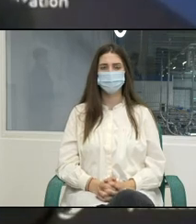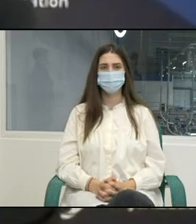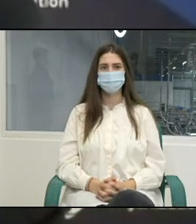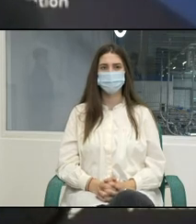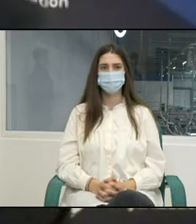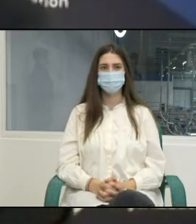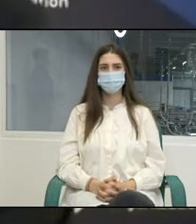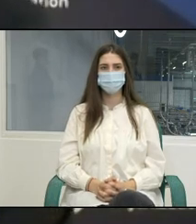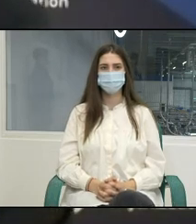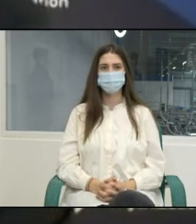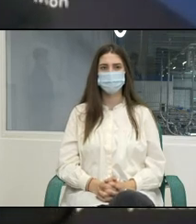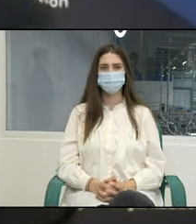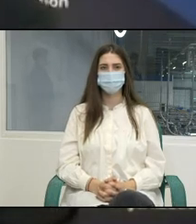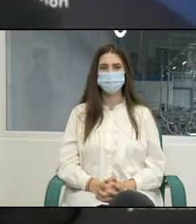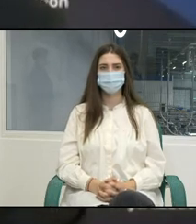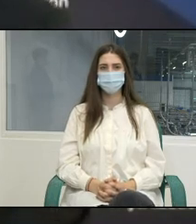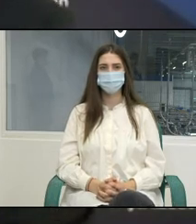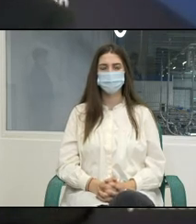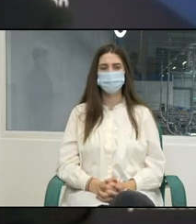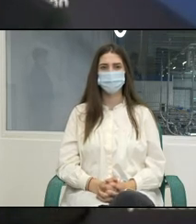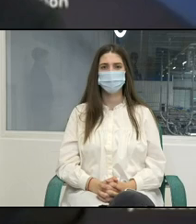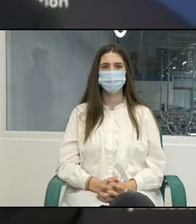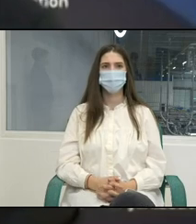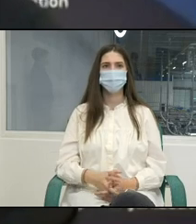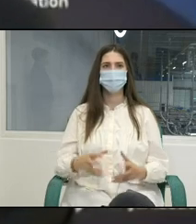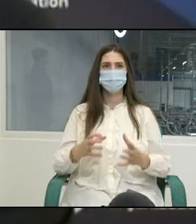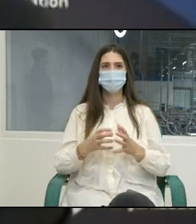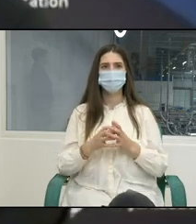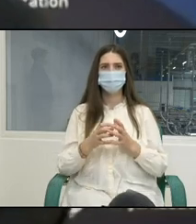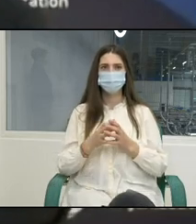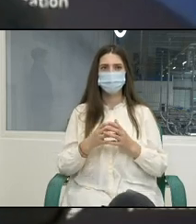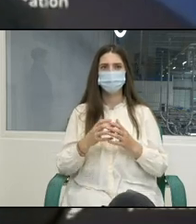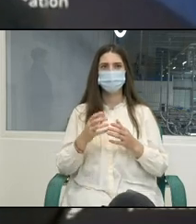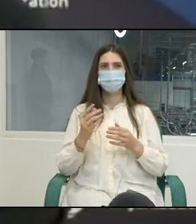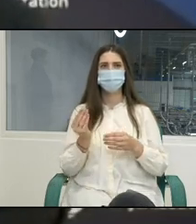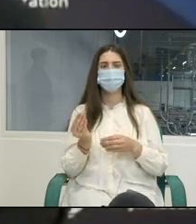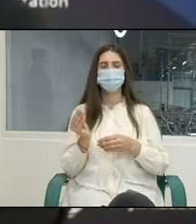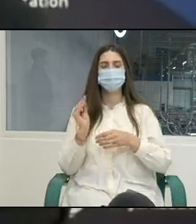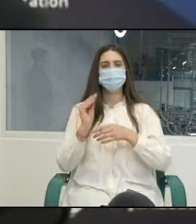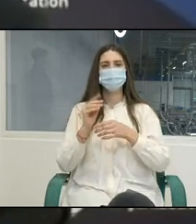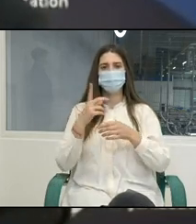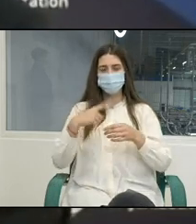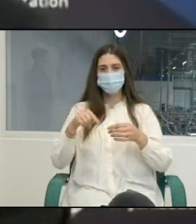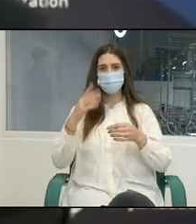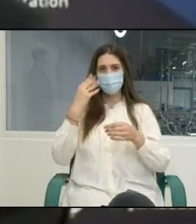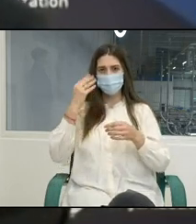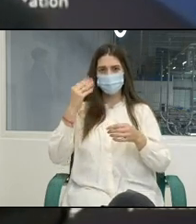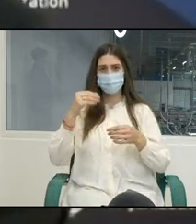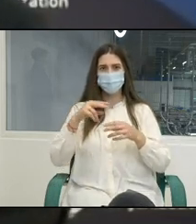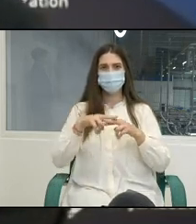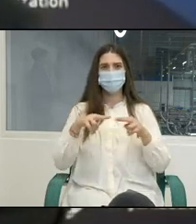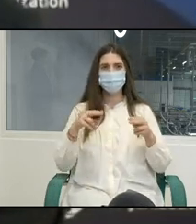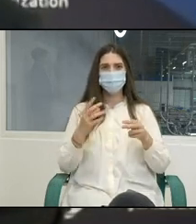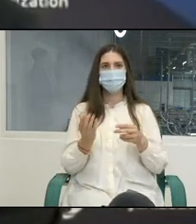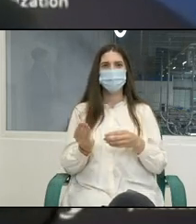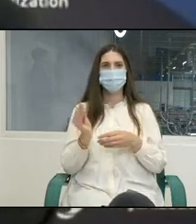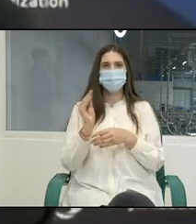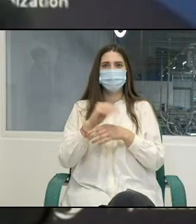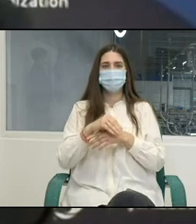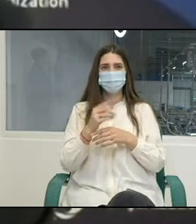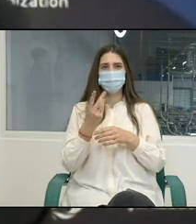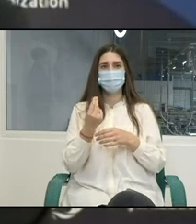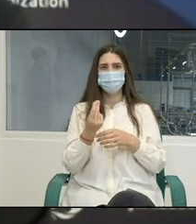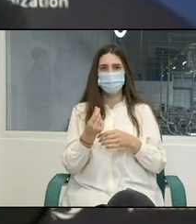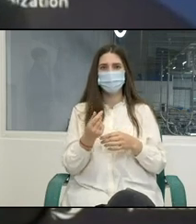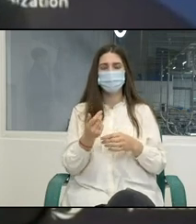agenția de susținere a IMM-ulor din Republica Moldova a fi la venit cu sprijin la activitățile pe care le implementăm împreună deci